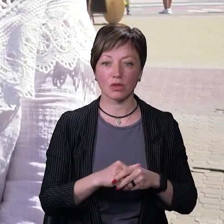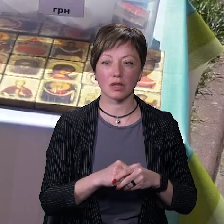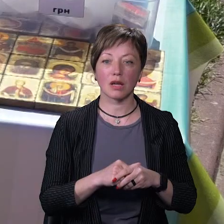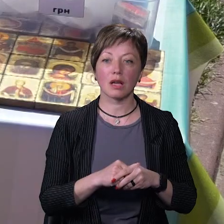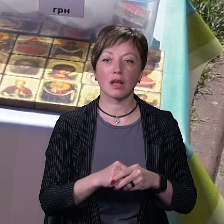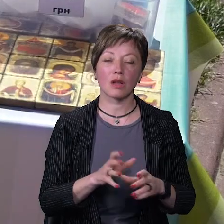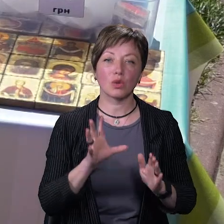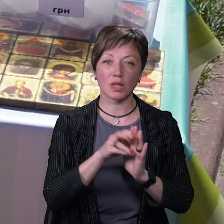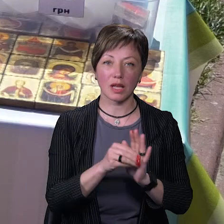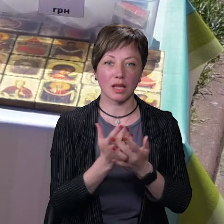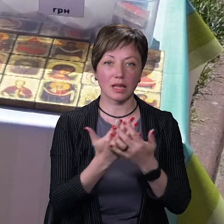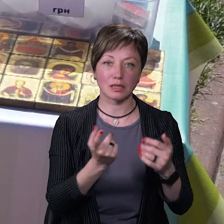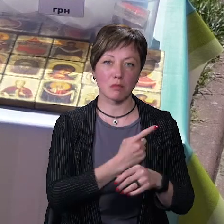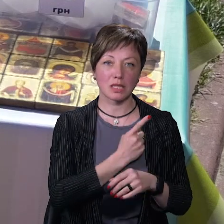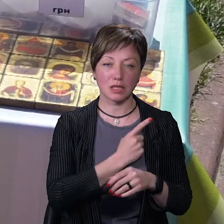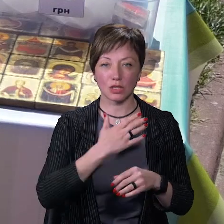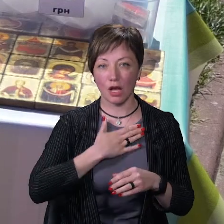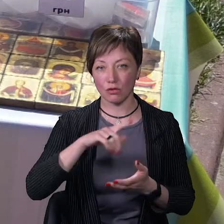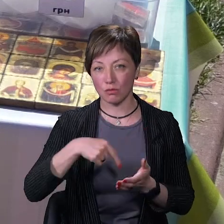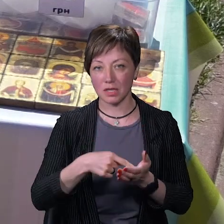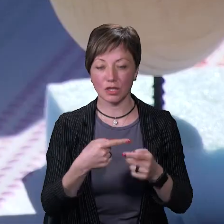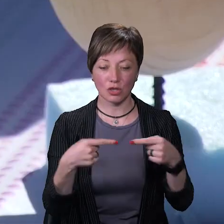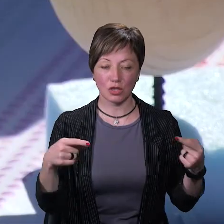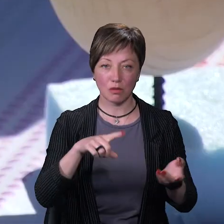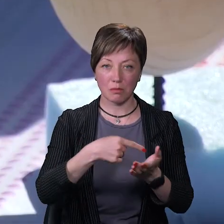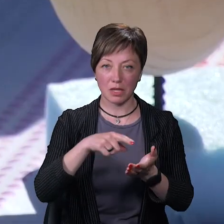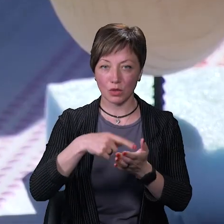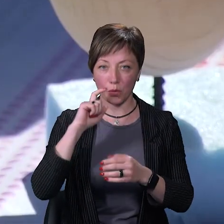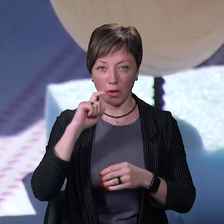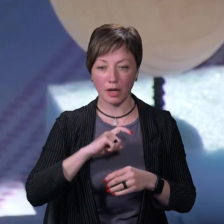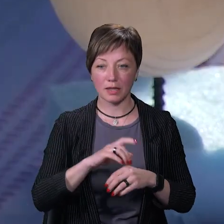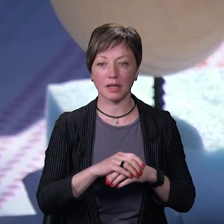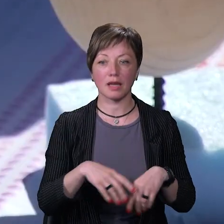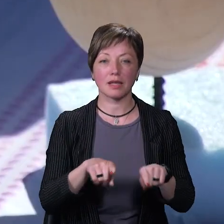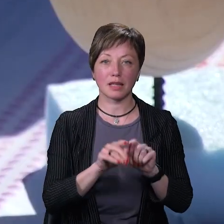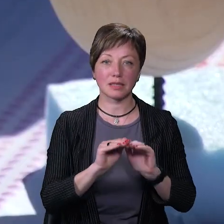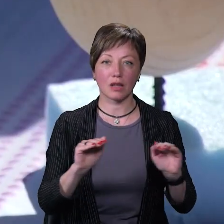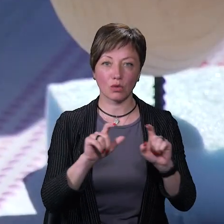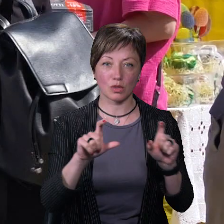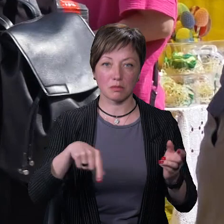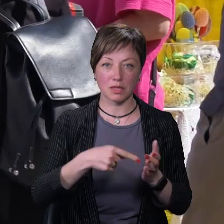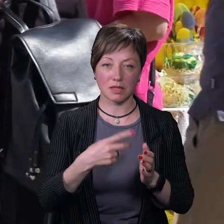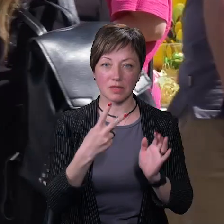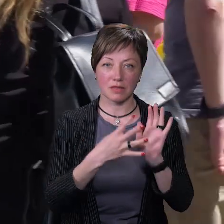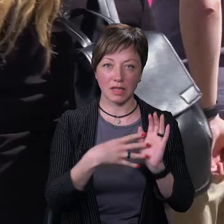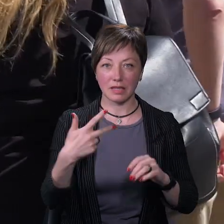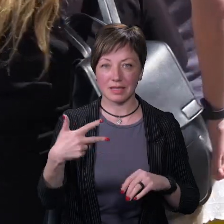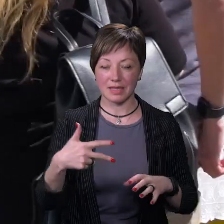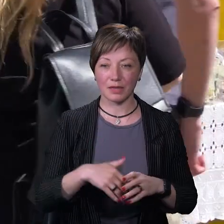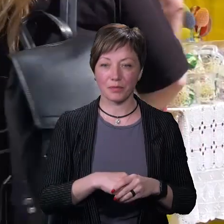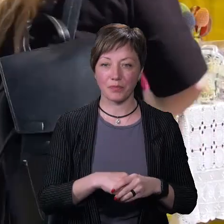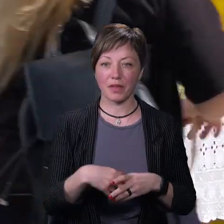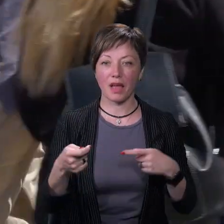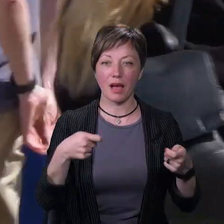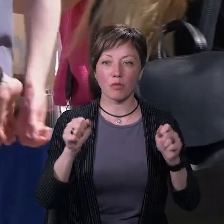ярмарку доєдналися різні майстри з нашого міста та інших міст України та садочки нашого міста – 29 та 30. На